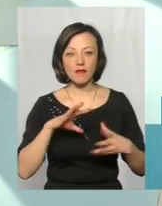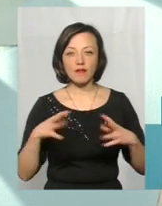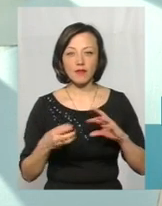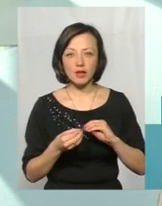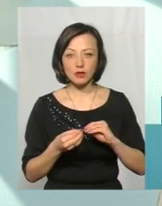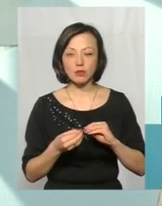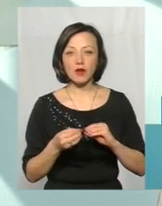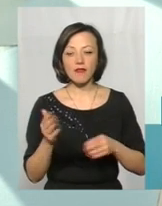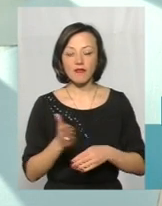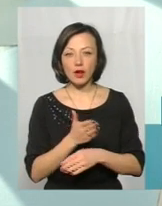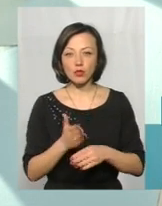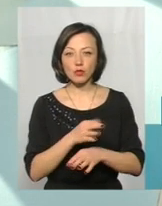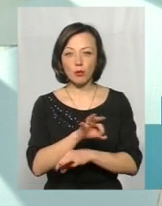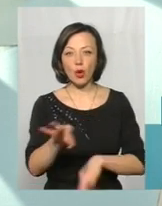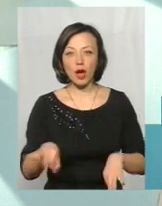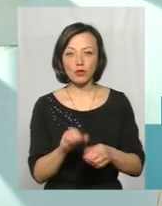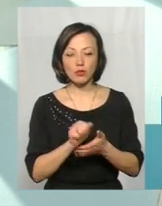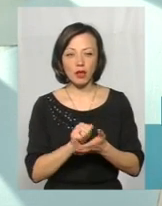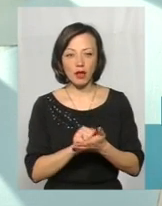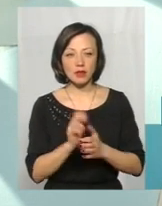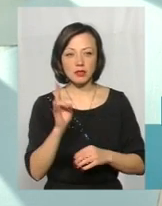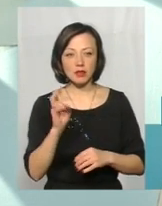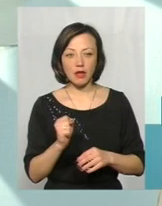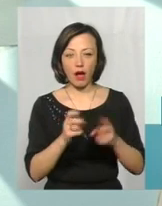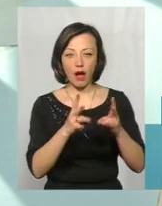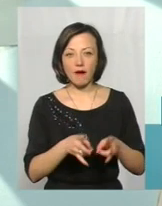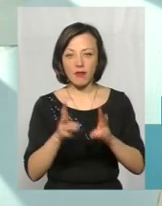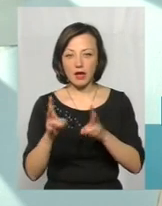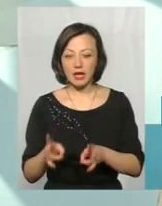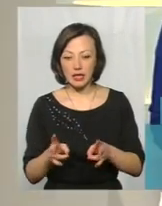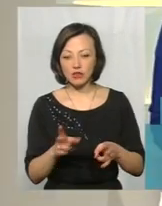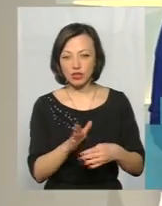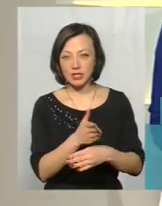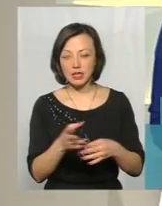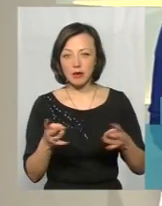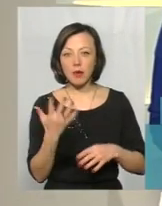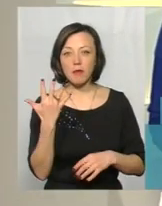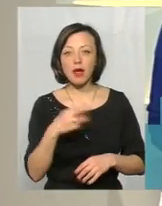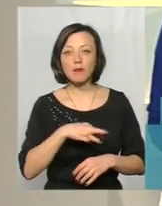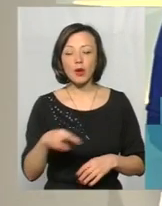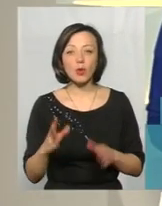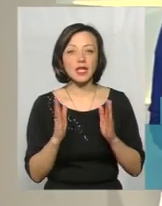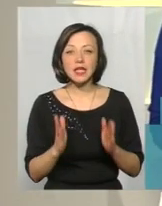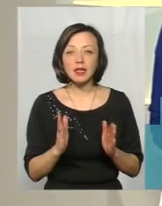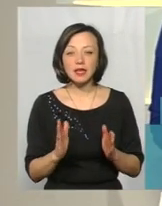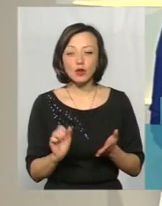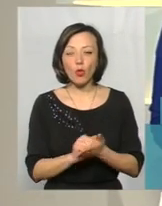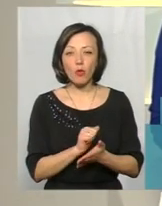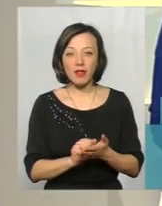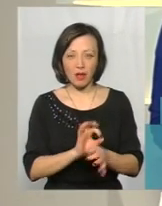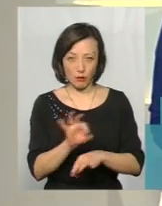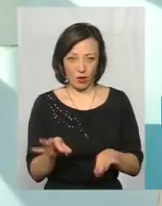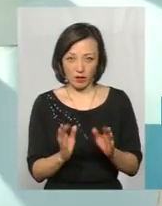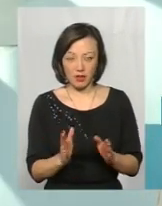виготовити проєктну документацію на аварійні ділянки, треба близько 5 мільйонів. Це тільки сама проєктна